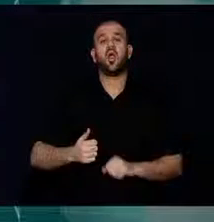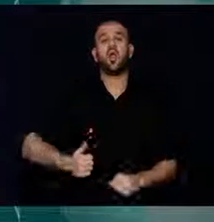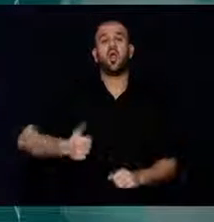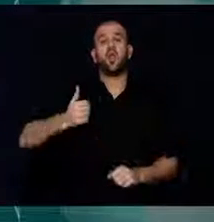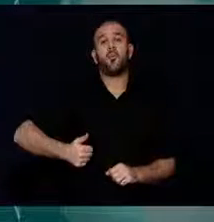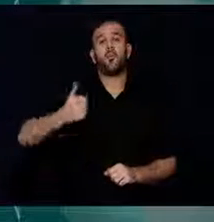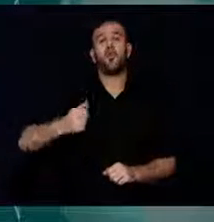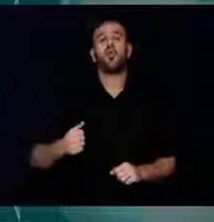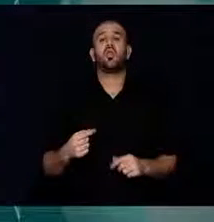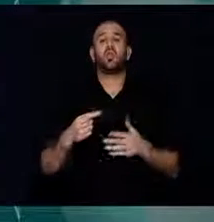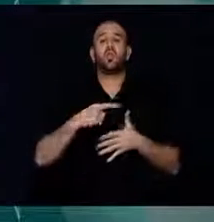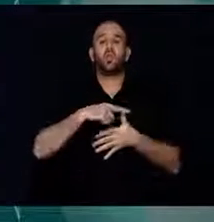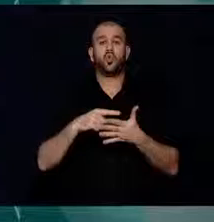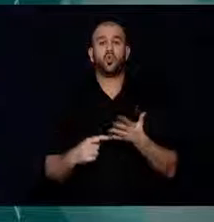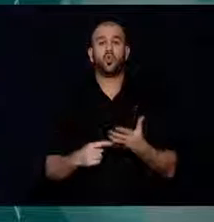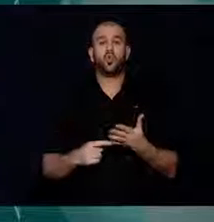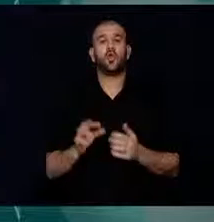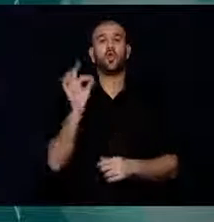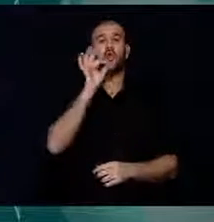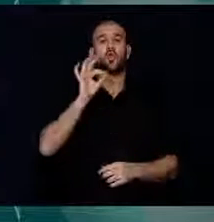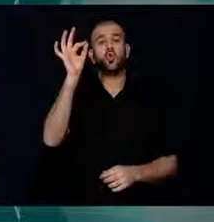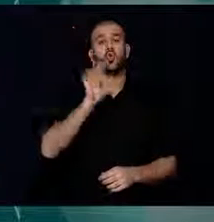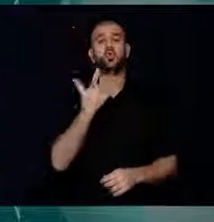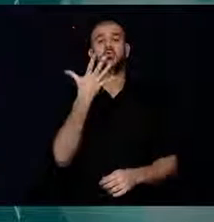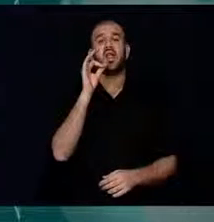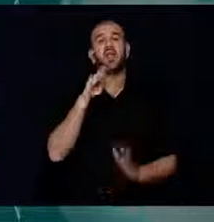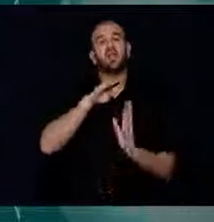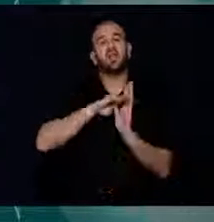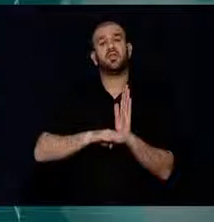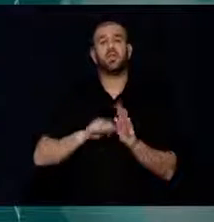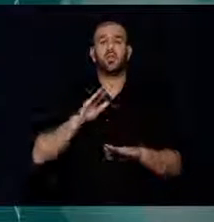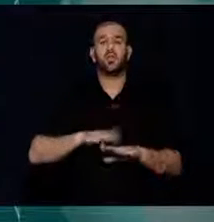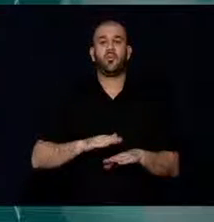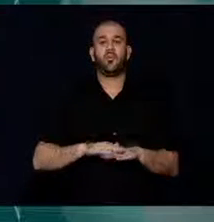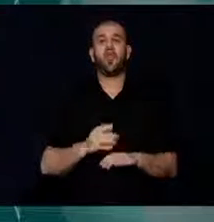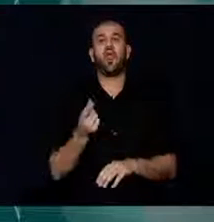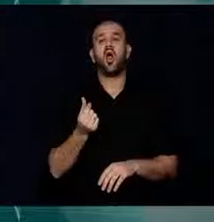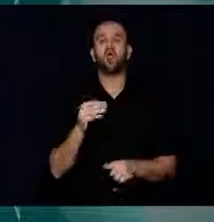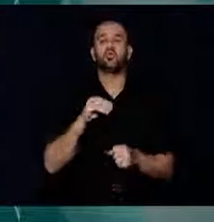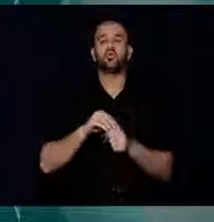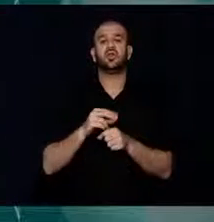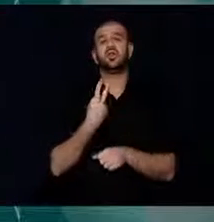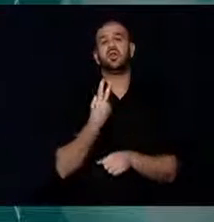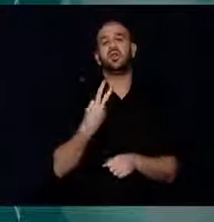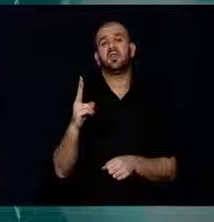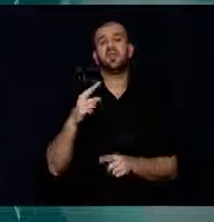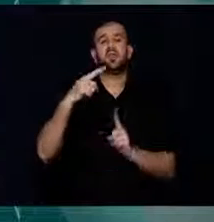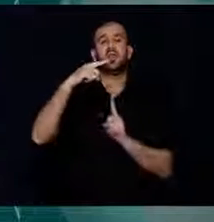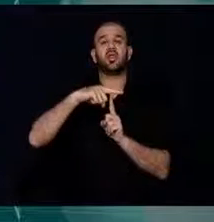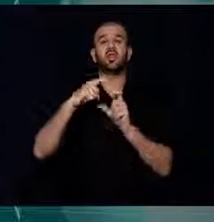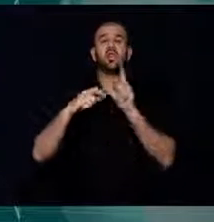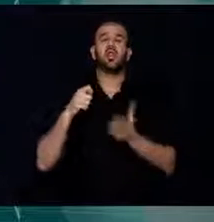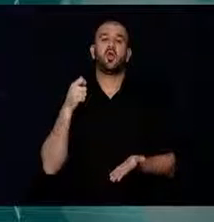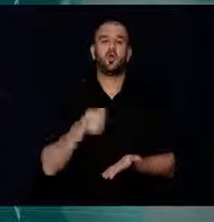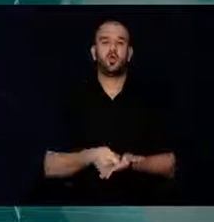indirim yapılan harç için 2000 TL ödeniyordu. İçişleri ve